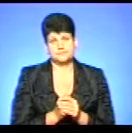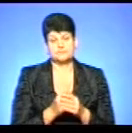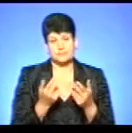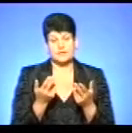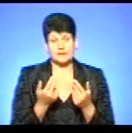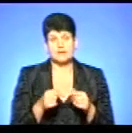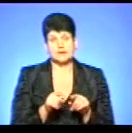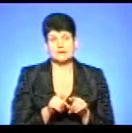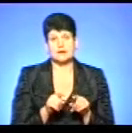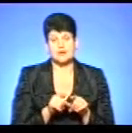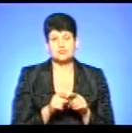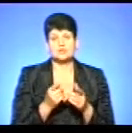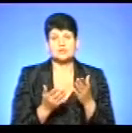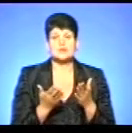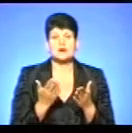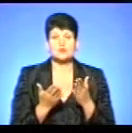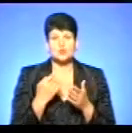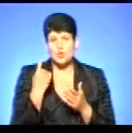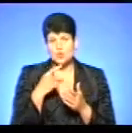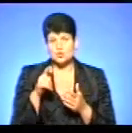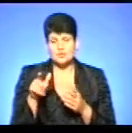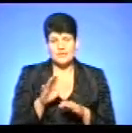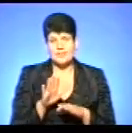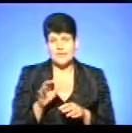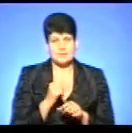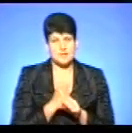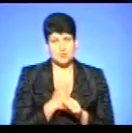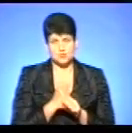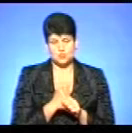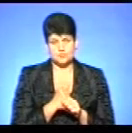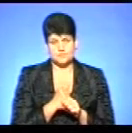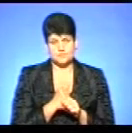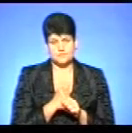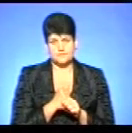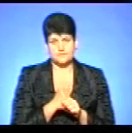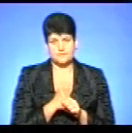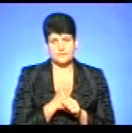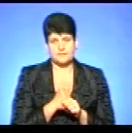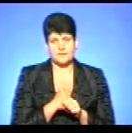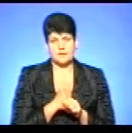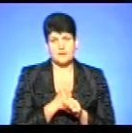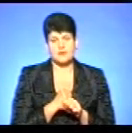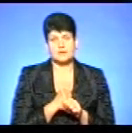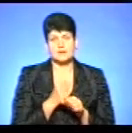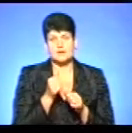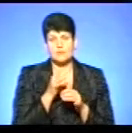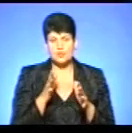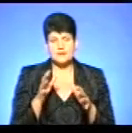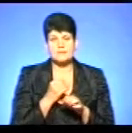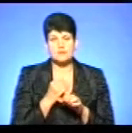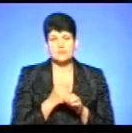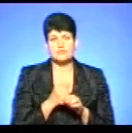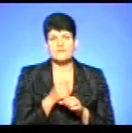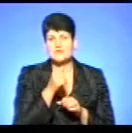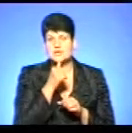Також, якщо особи не працюють і не працюють в тій новій зайнятості,